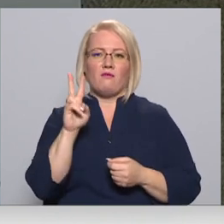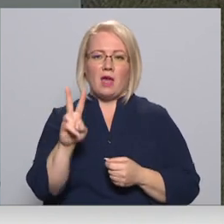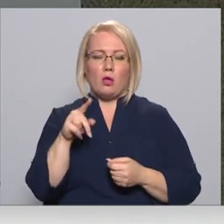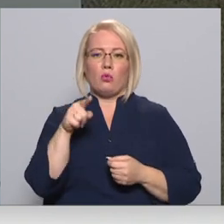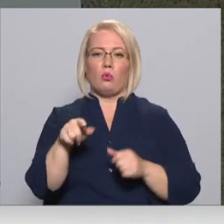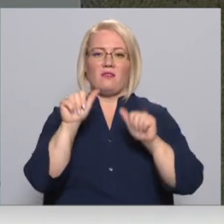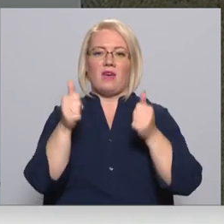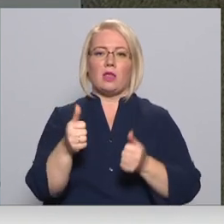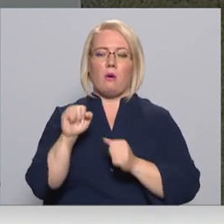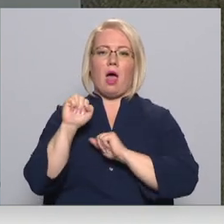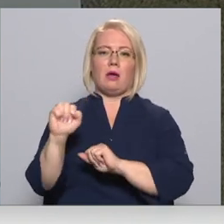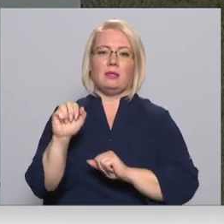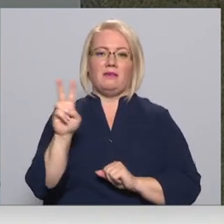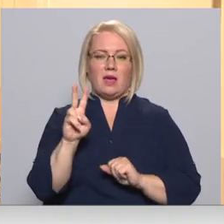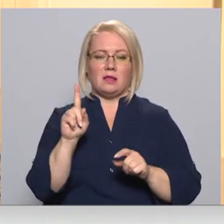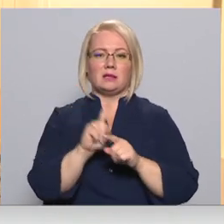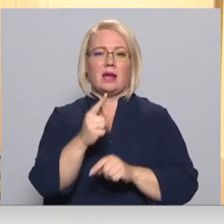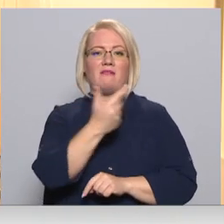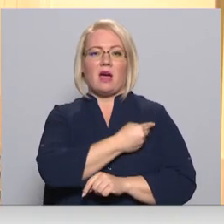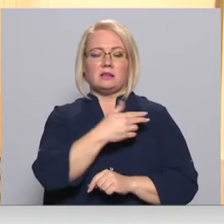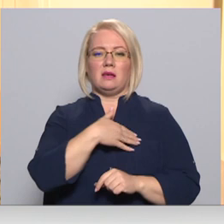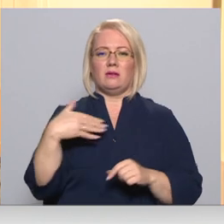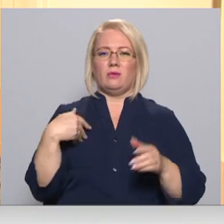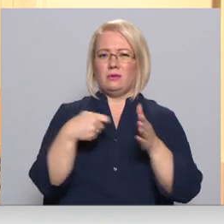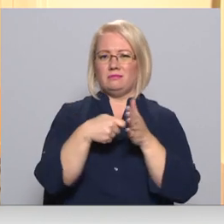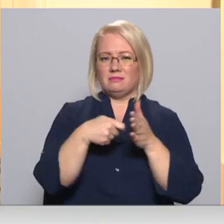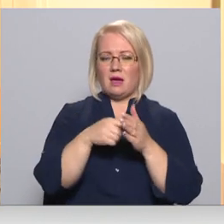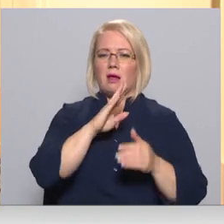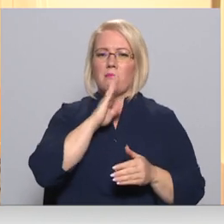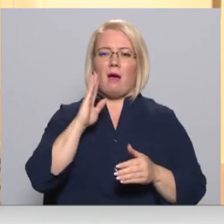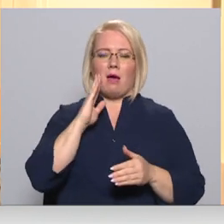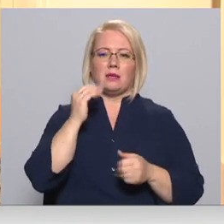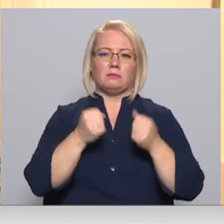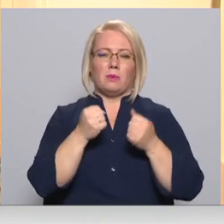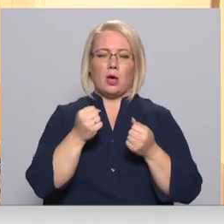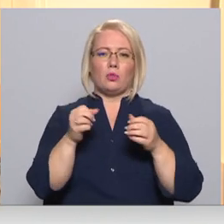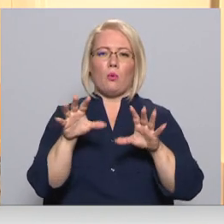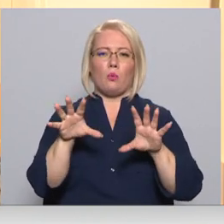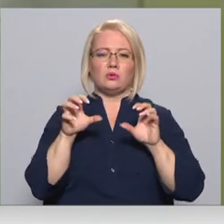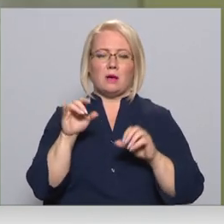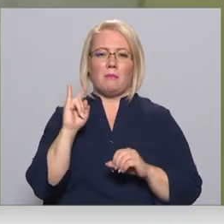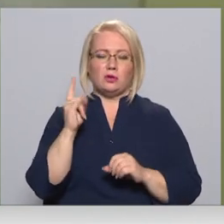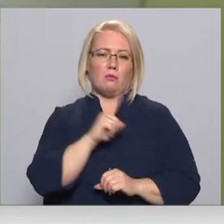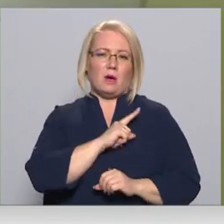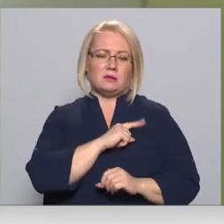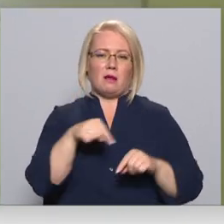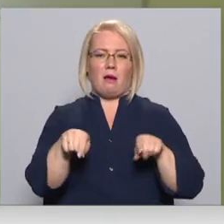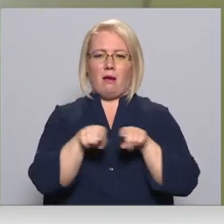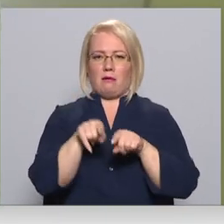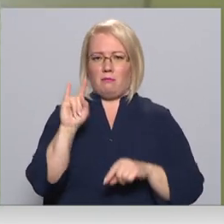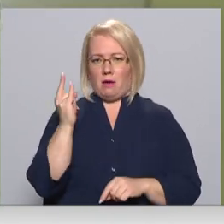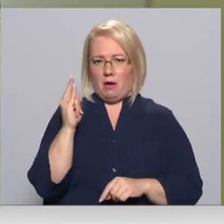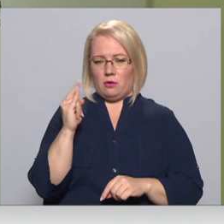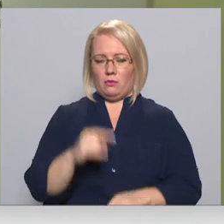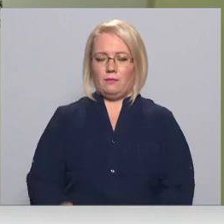antivielas. Kā arī vakcinējoties zīdīšanas periodā, ar matas pienu antivielas uzņem, līdz ar to tiek pasargāts arī mazulis.